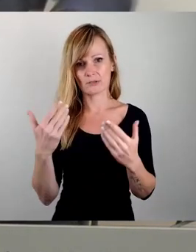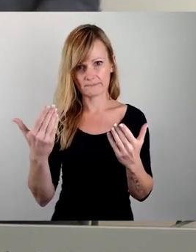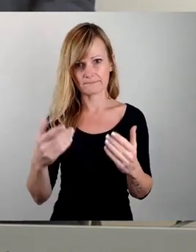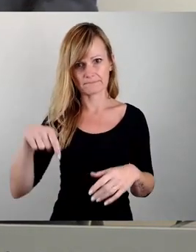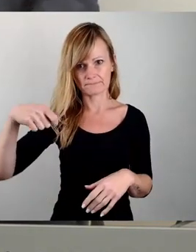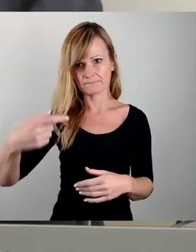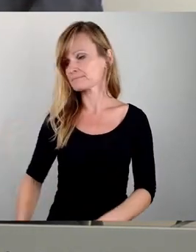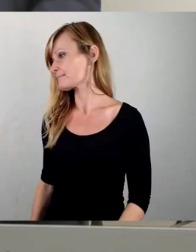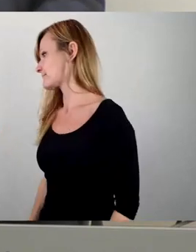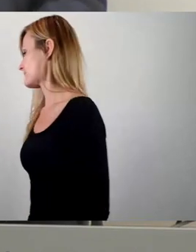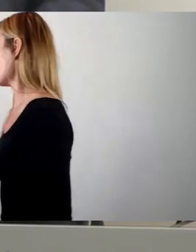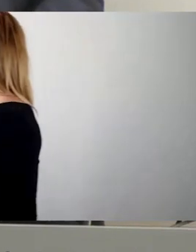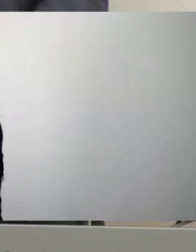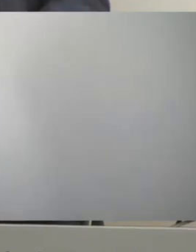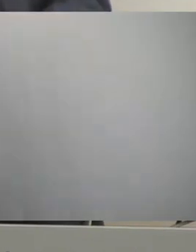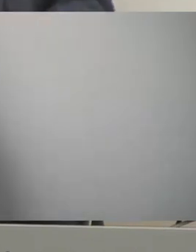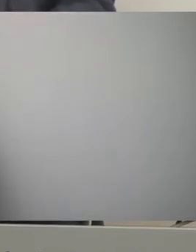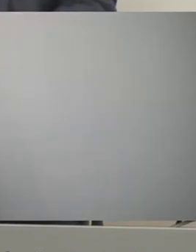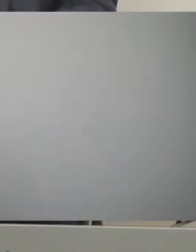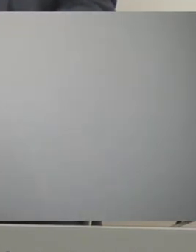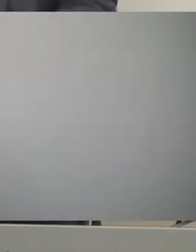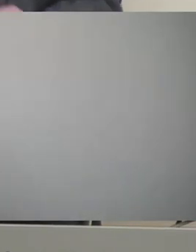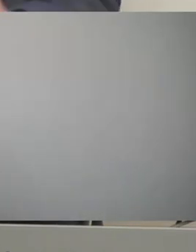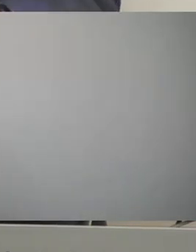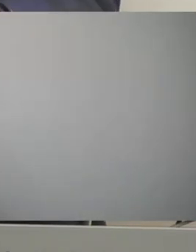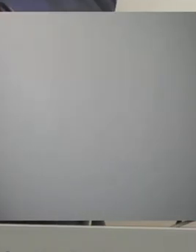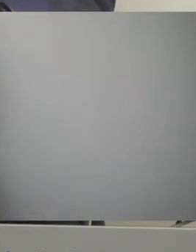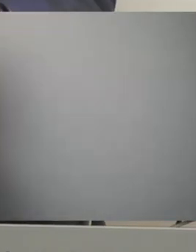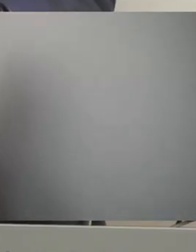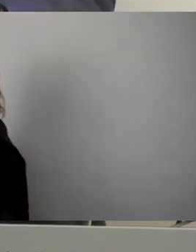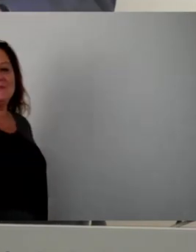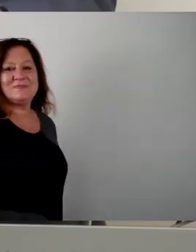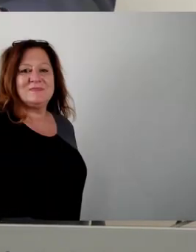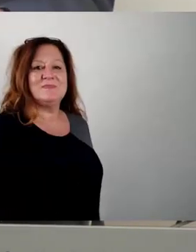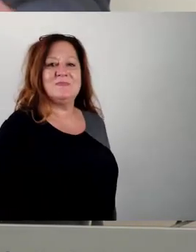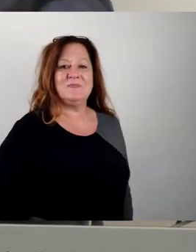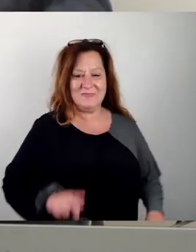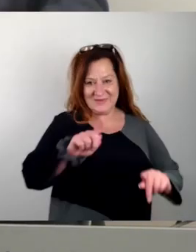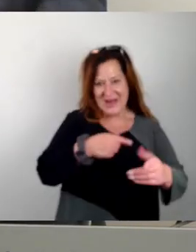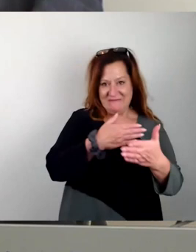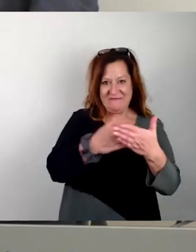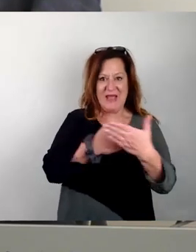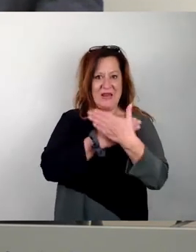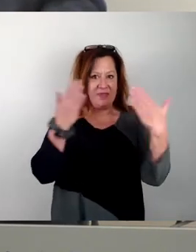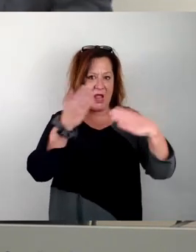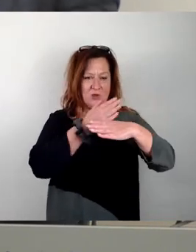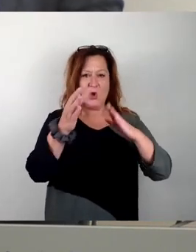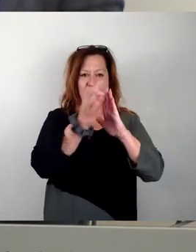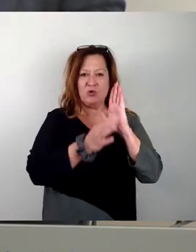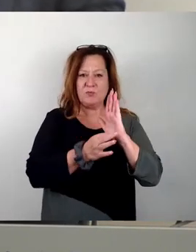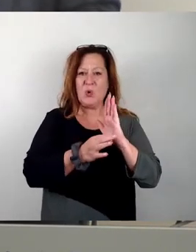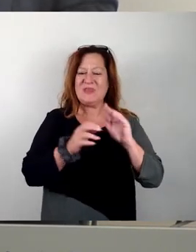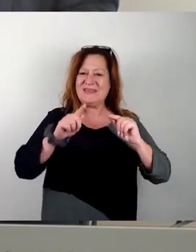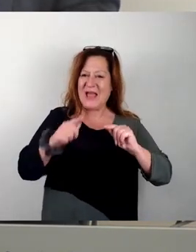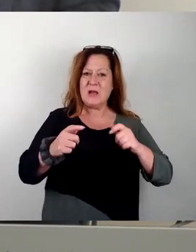Ich habe sie gesehen. und würden die weiteren Tagesordnungspunkte so behandeln können, dass dann jede